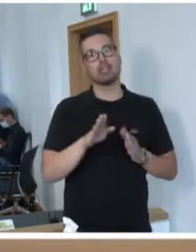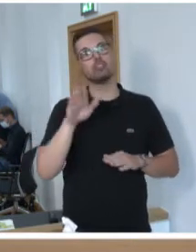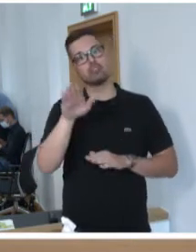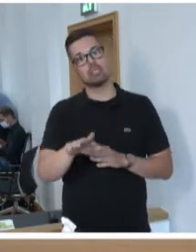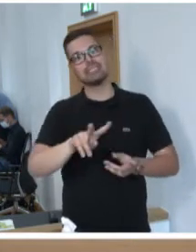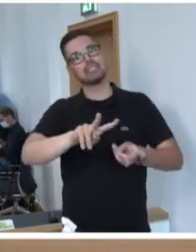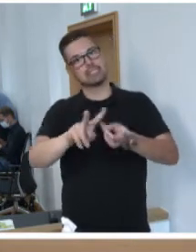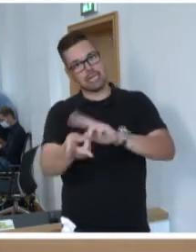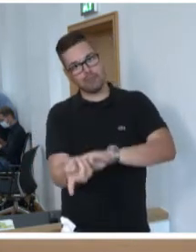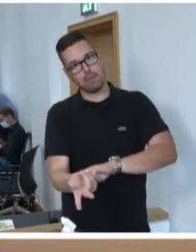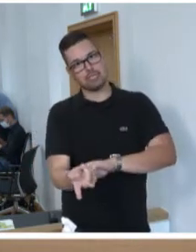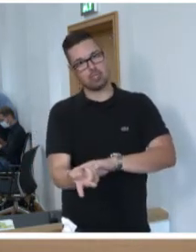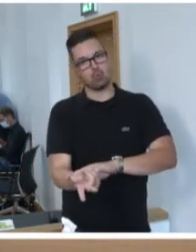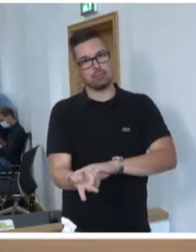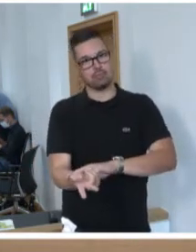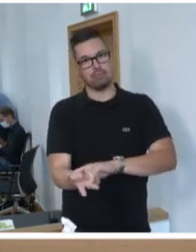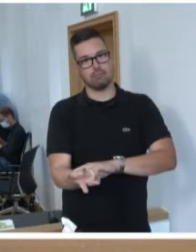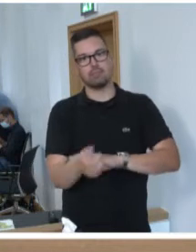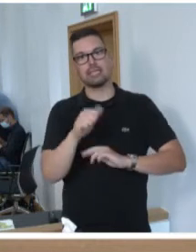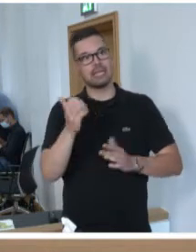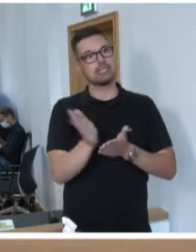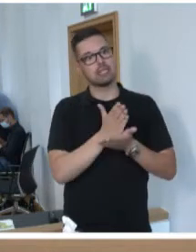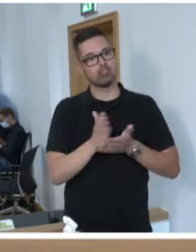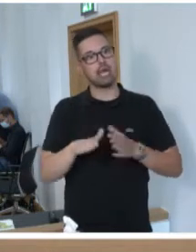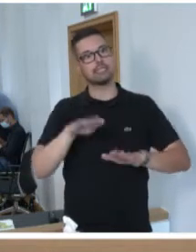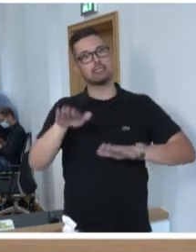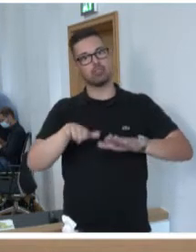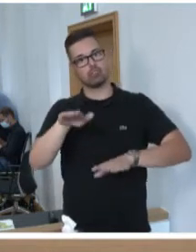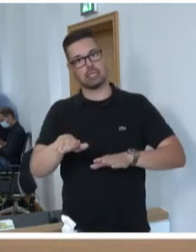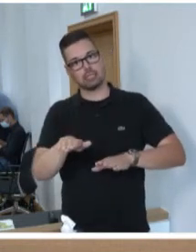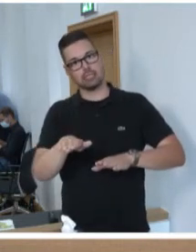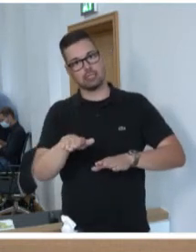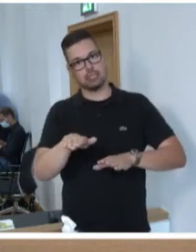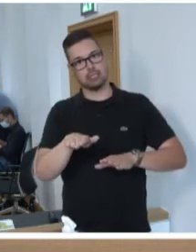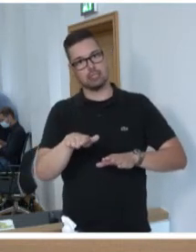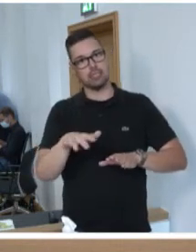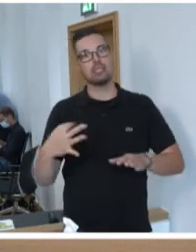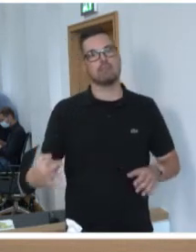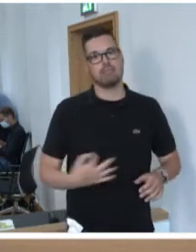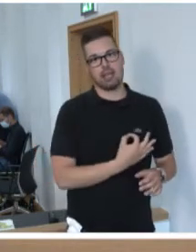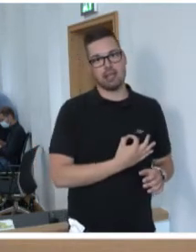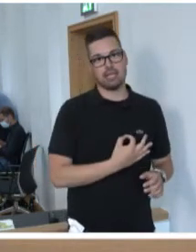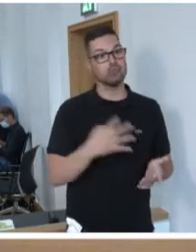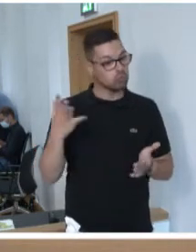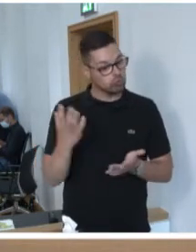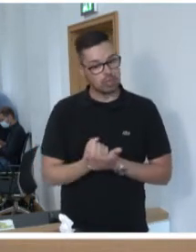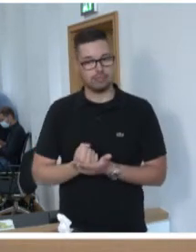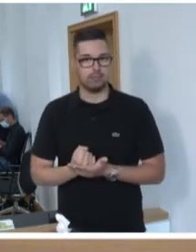Transformation, dass der erste entscheidende Schritt in die Mobilität der Zukunft am Industriestandort Saarland gelingt.